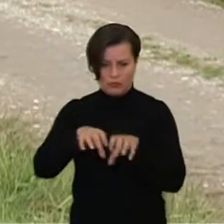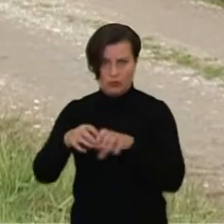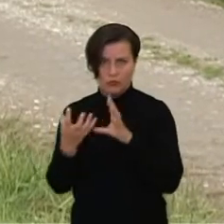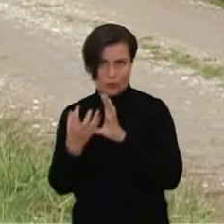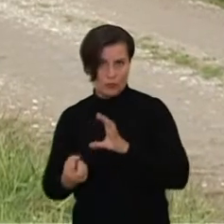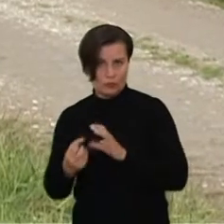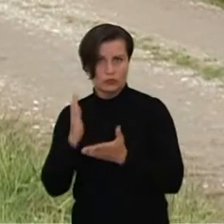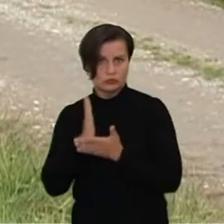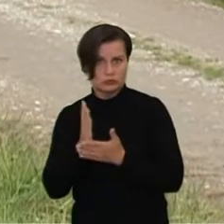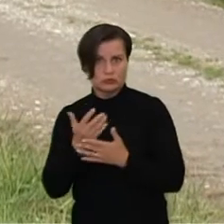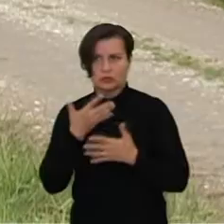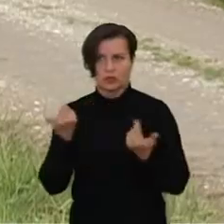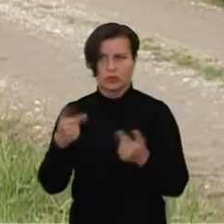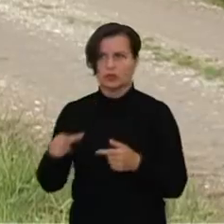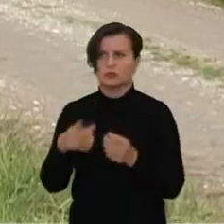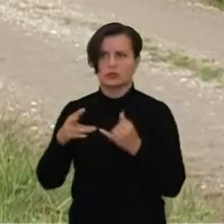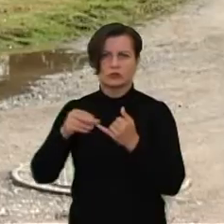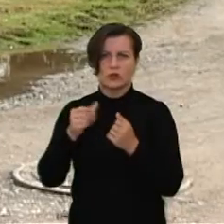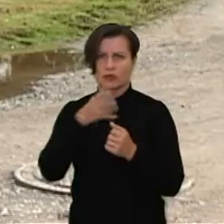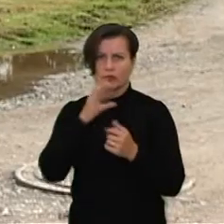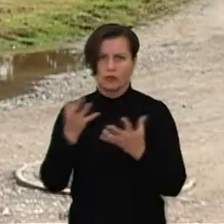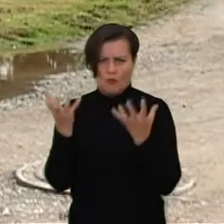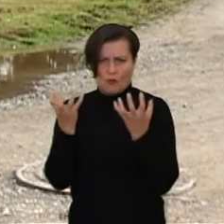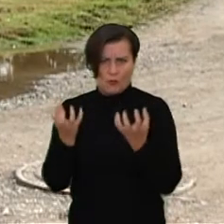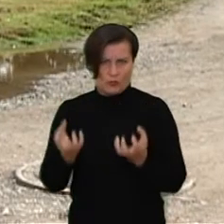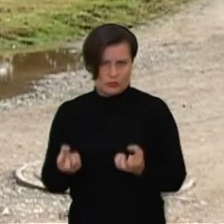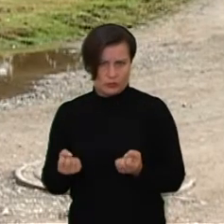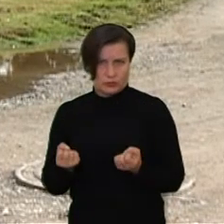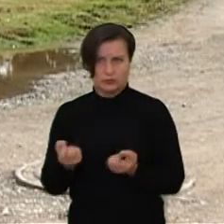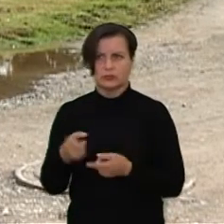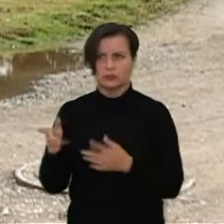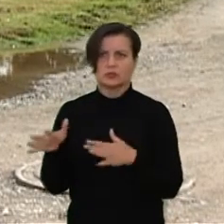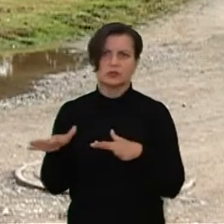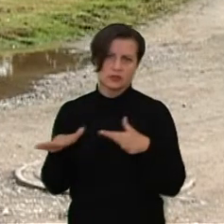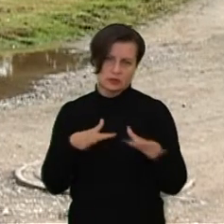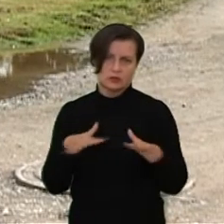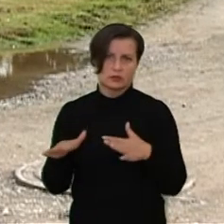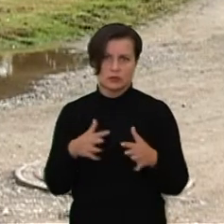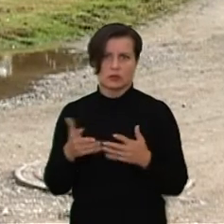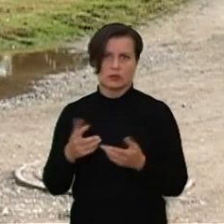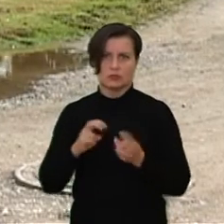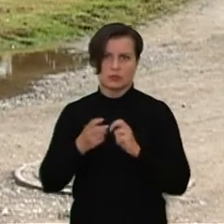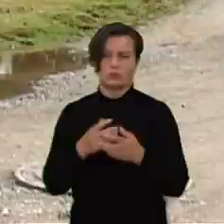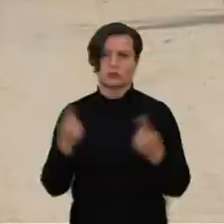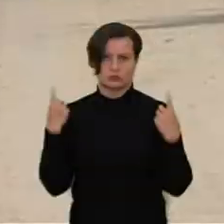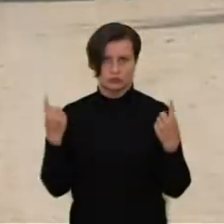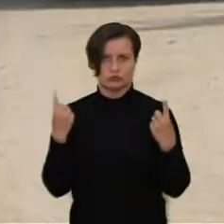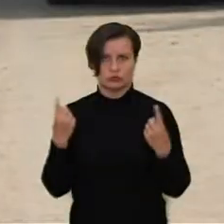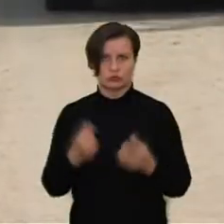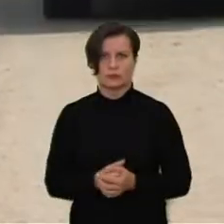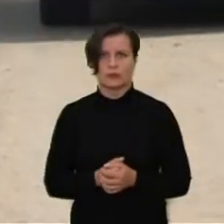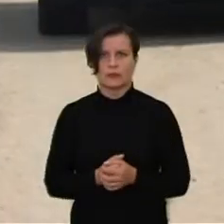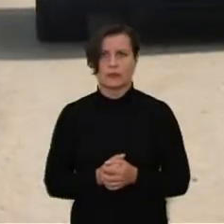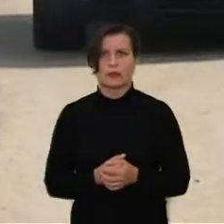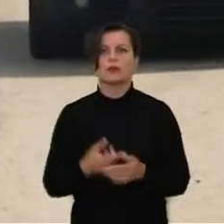vandens ant tiek pritvinkusi žemė, kad situacija yra tokia, kad problemų aibės iš tikrųjų